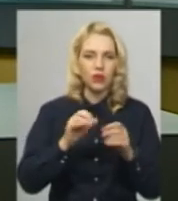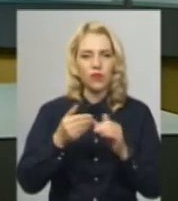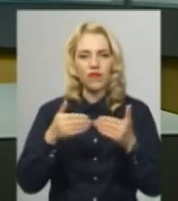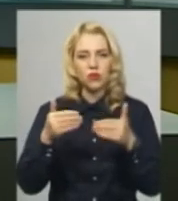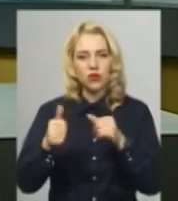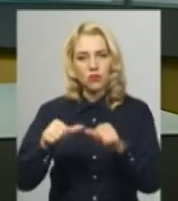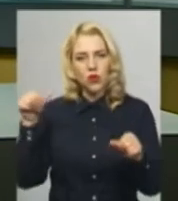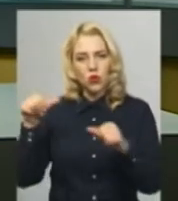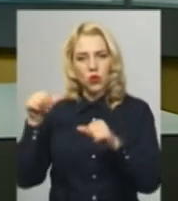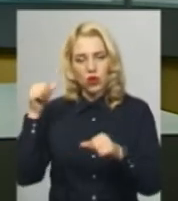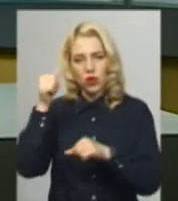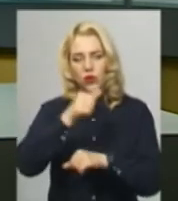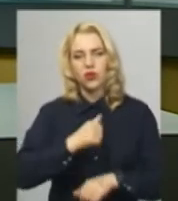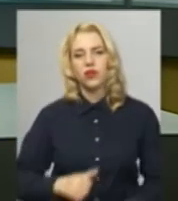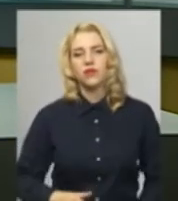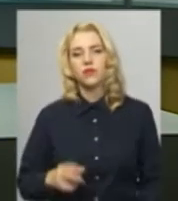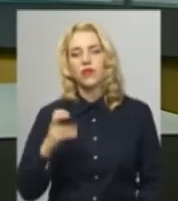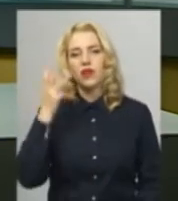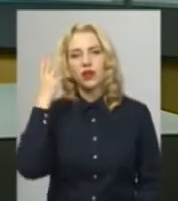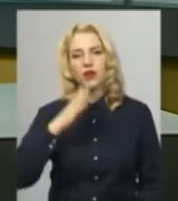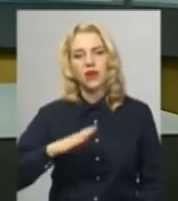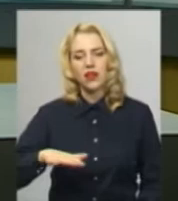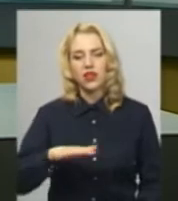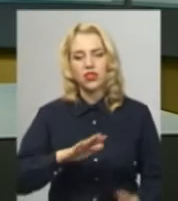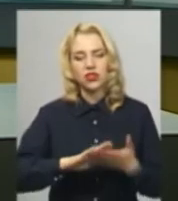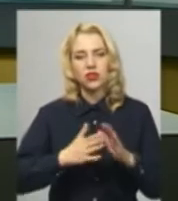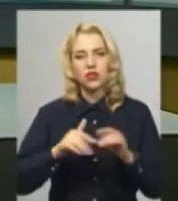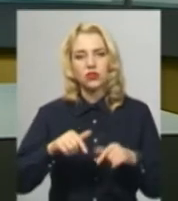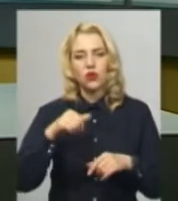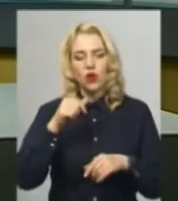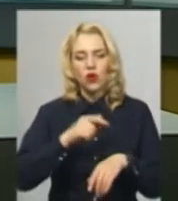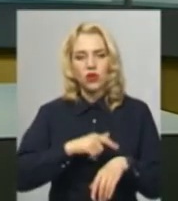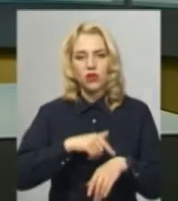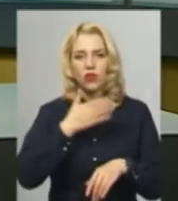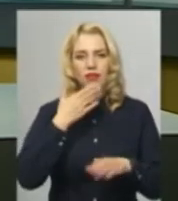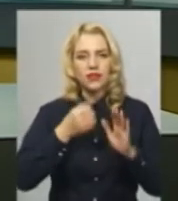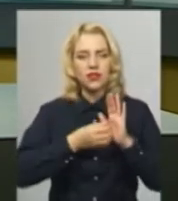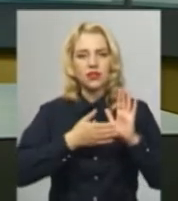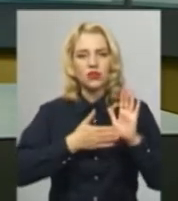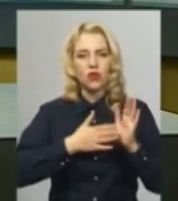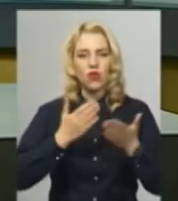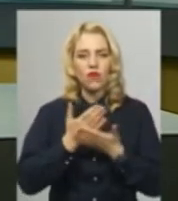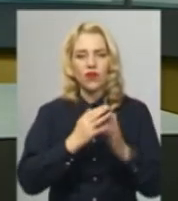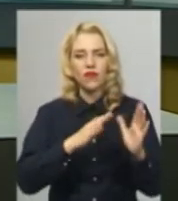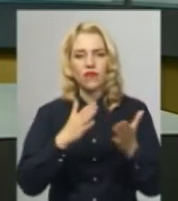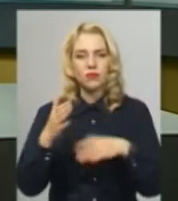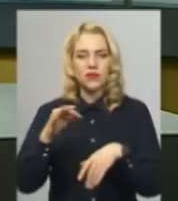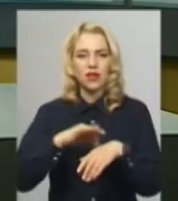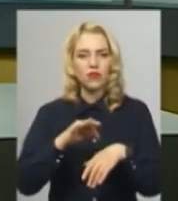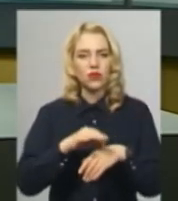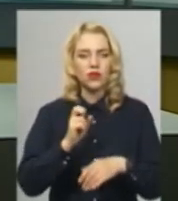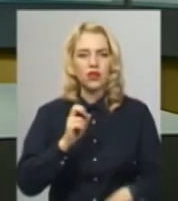років. На Хмельниччині станом на цю годину не зареєстровано нових випадків захворювання на COVID-19. Про це